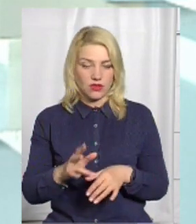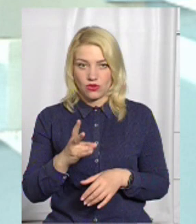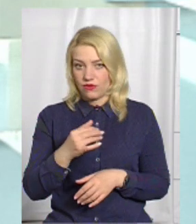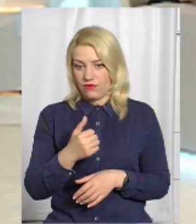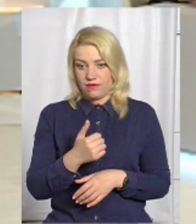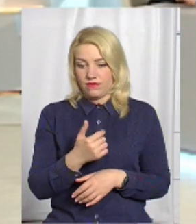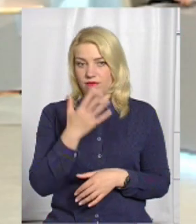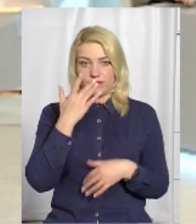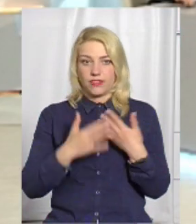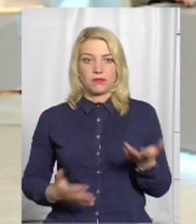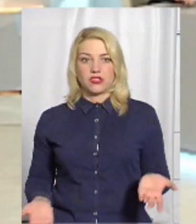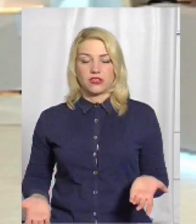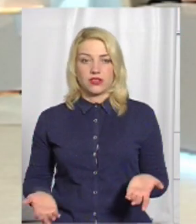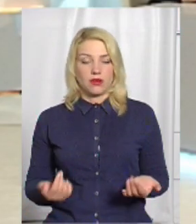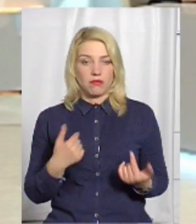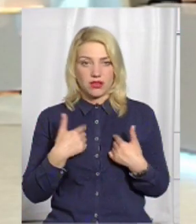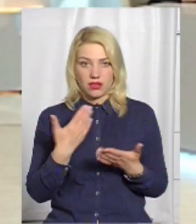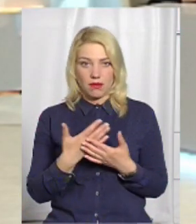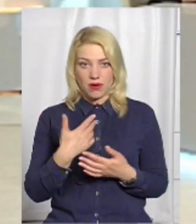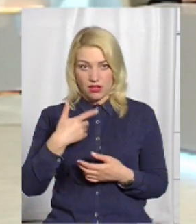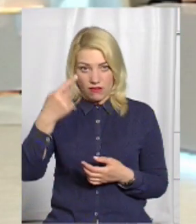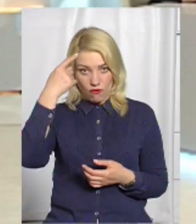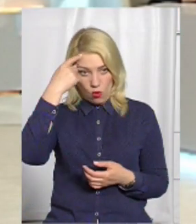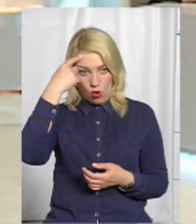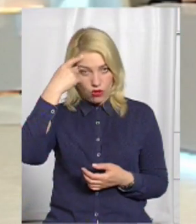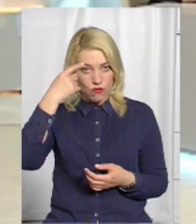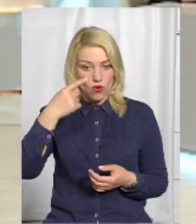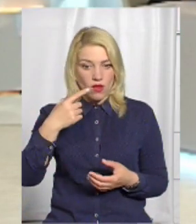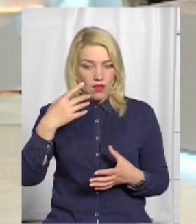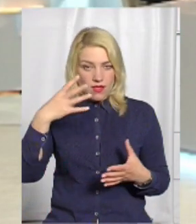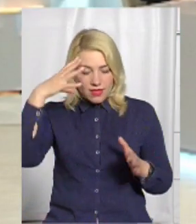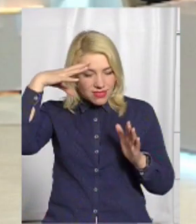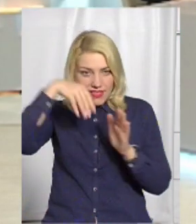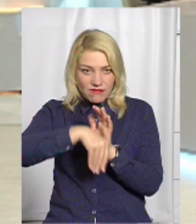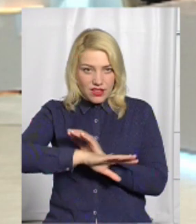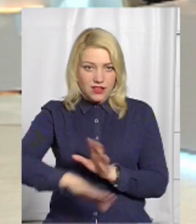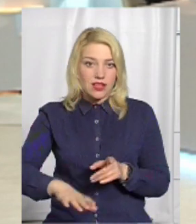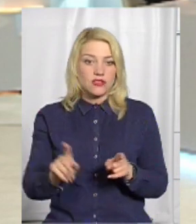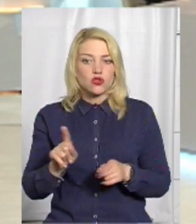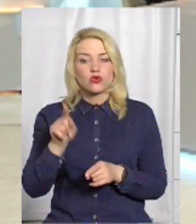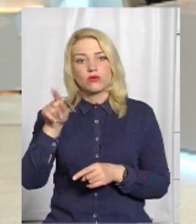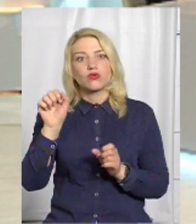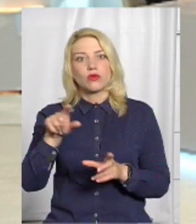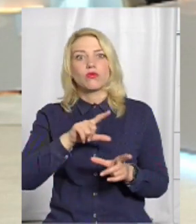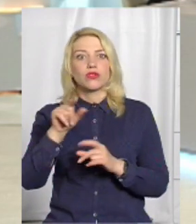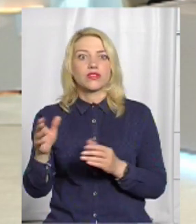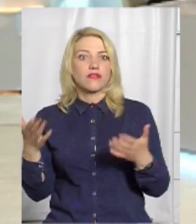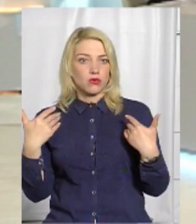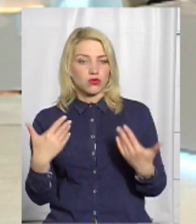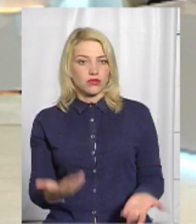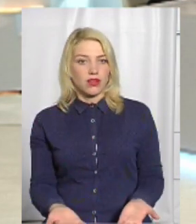вибачте мені на сьогодні, в голову просто як людині не вкладається, що доді можна приїхати і відпочивати.